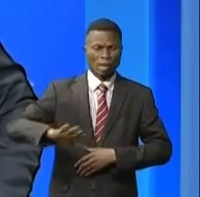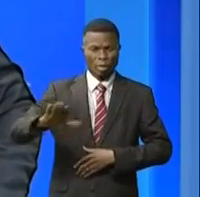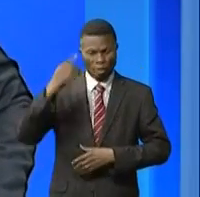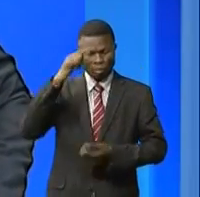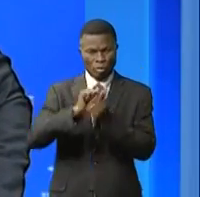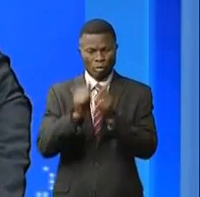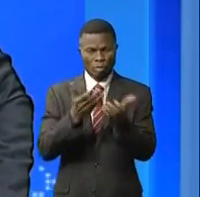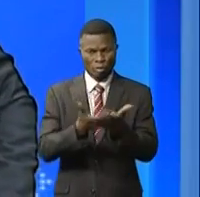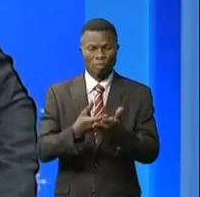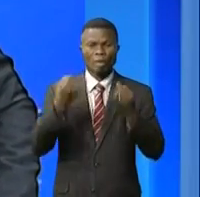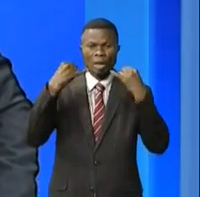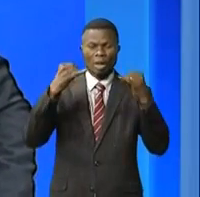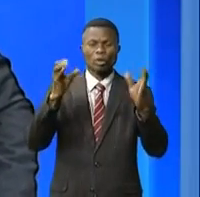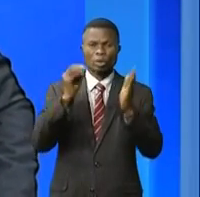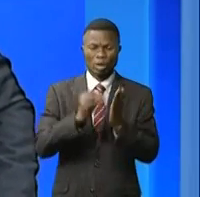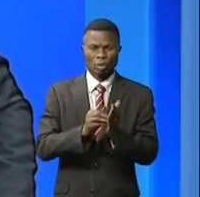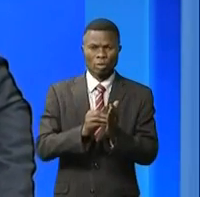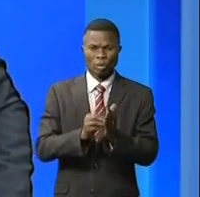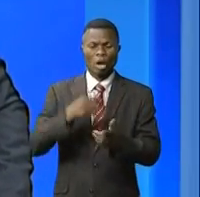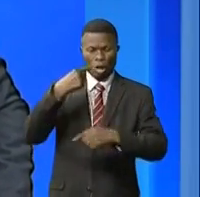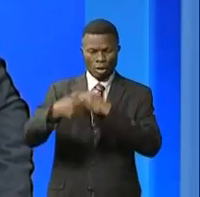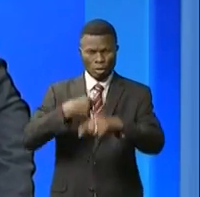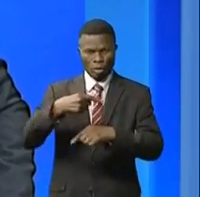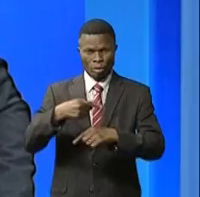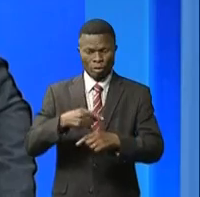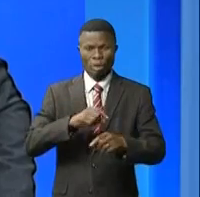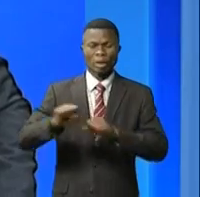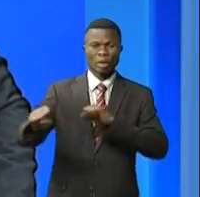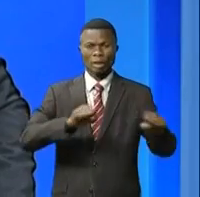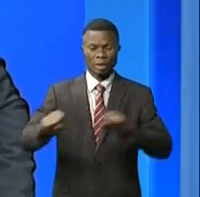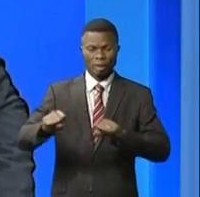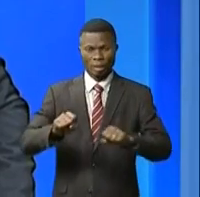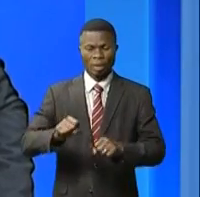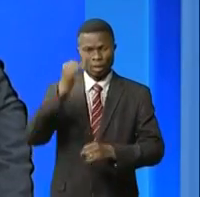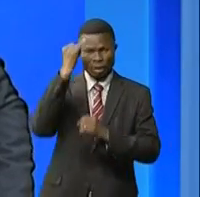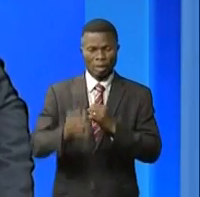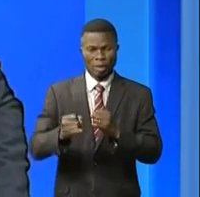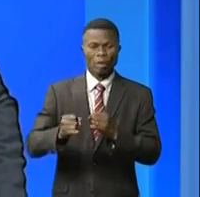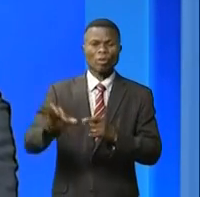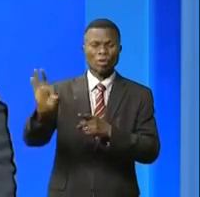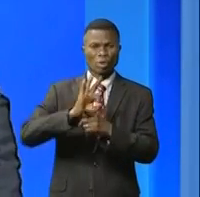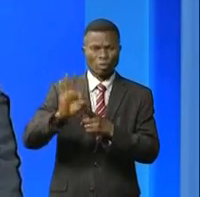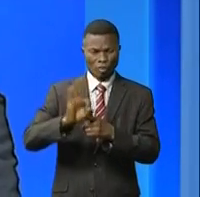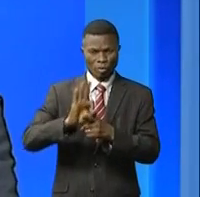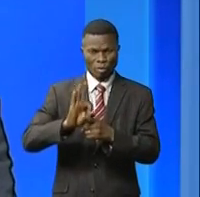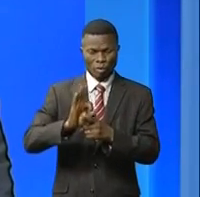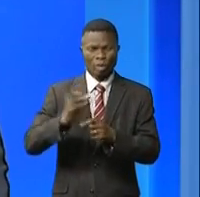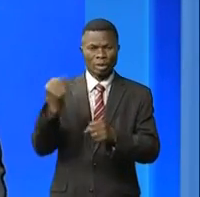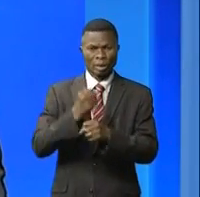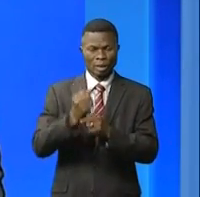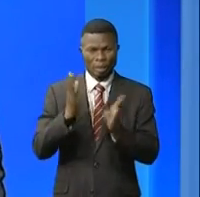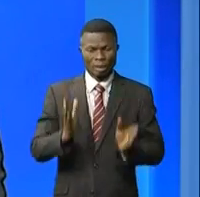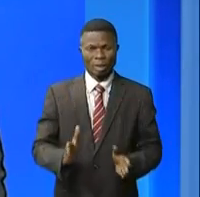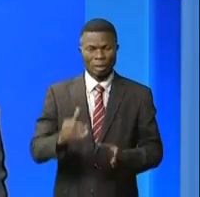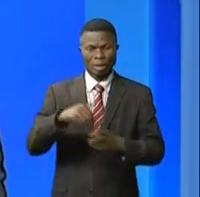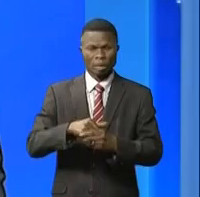cet effet. L'actualité,'est également le lancement des épreuves d'examens de fin de cycle de formation professionnelle